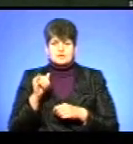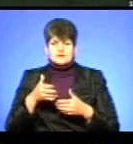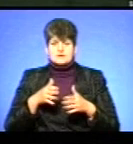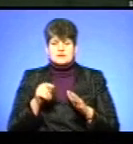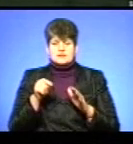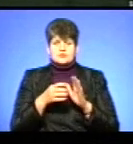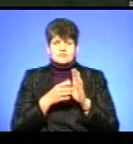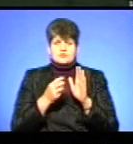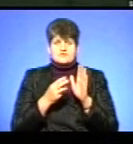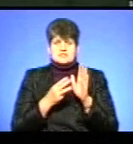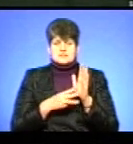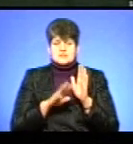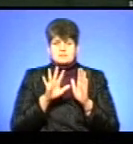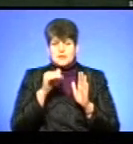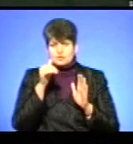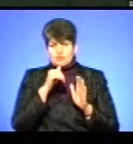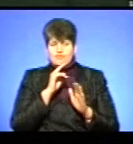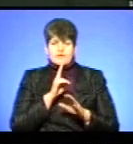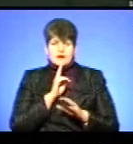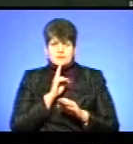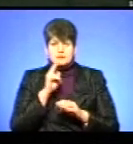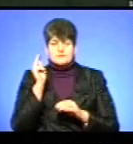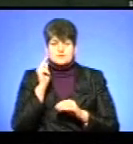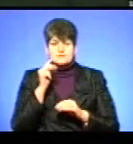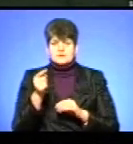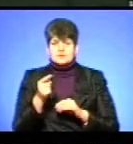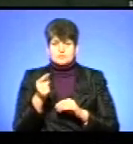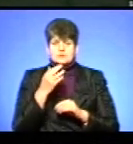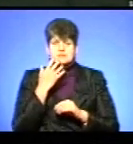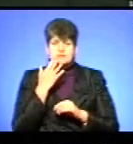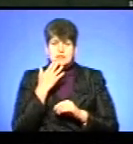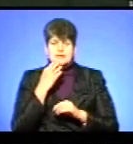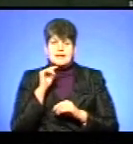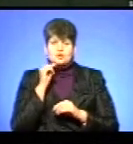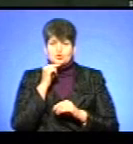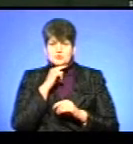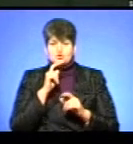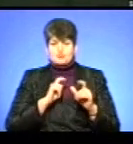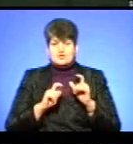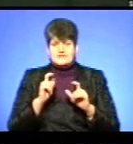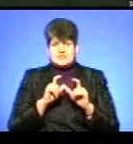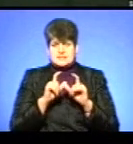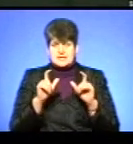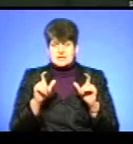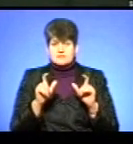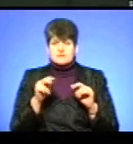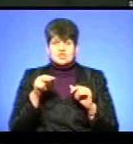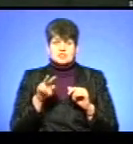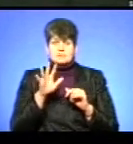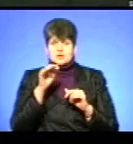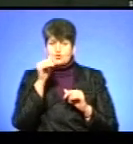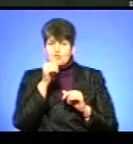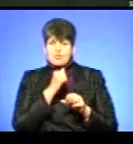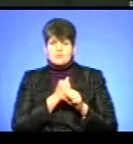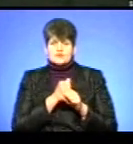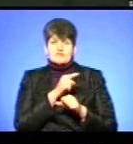1985 року в Кременці. Навчався у Тернопільському національному економічному університеті. З 2005 року